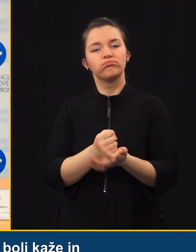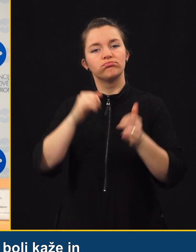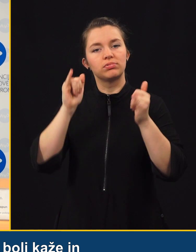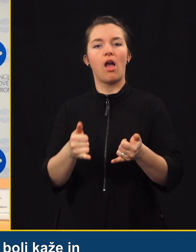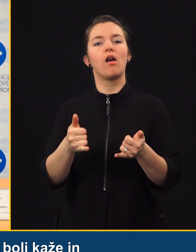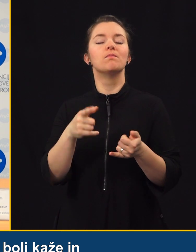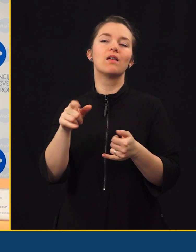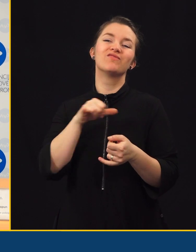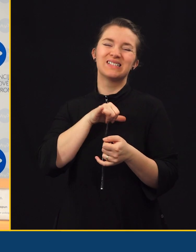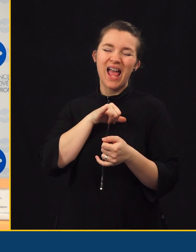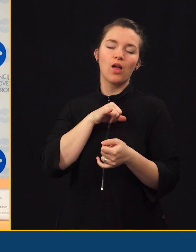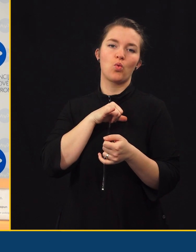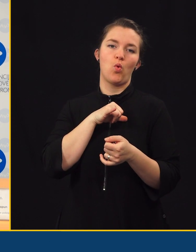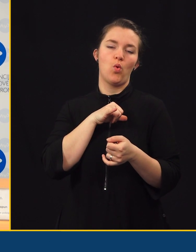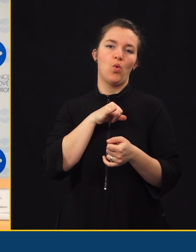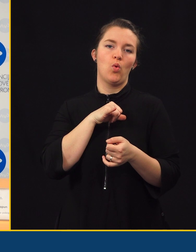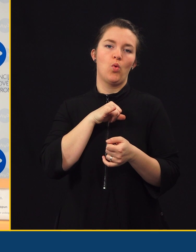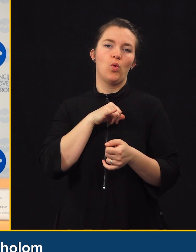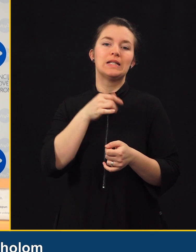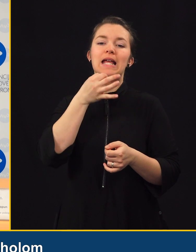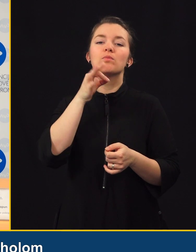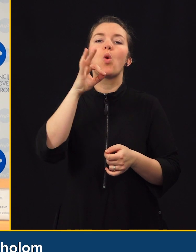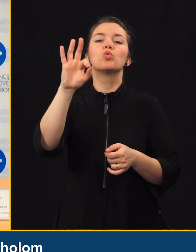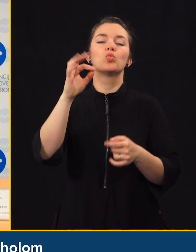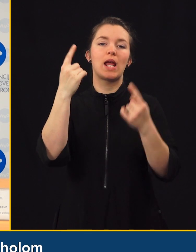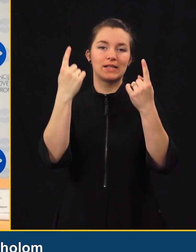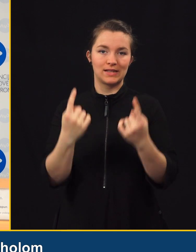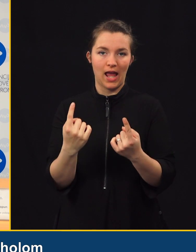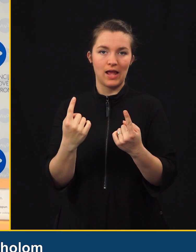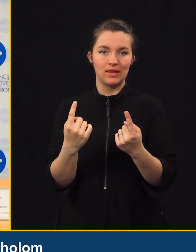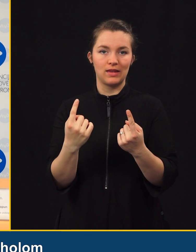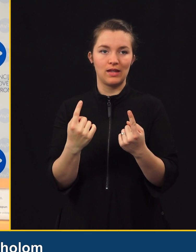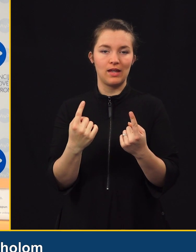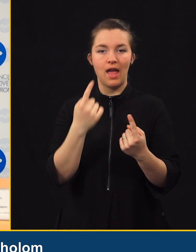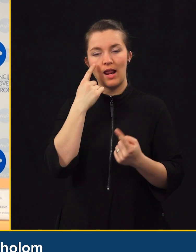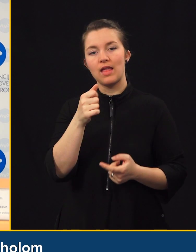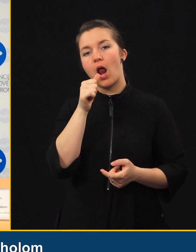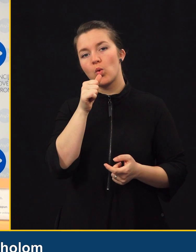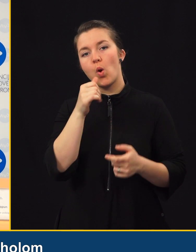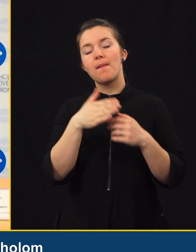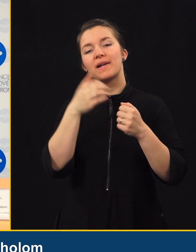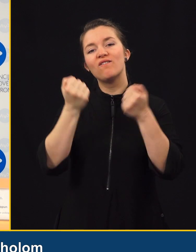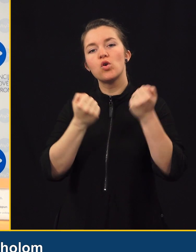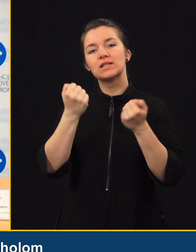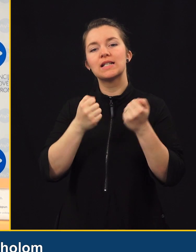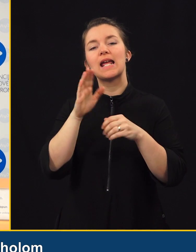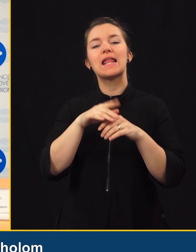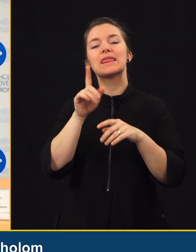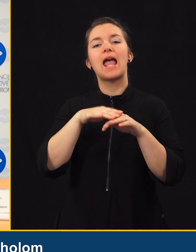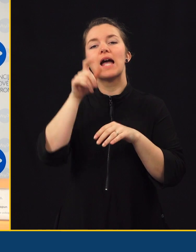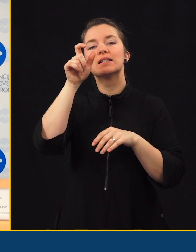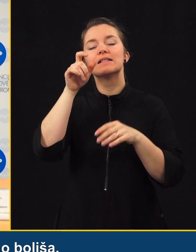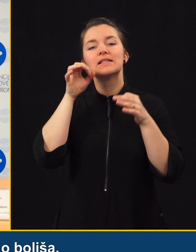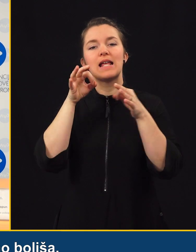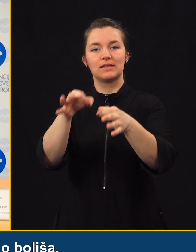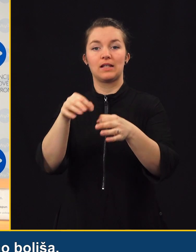vseeno, bom rekel, se izboljšuje stanje z alkoholom pri voznikih in na cesti.